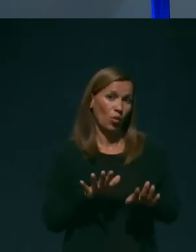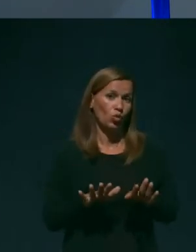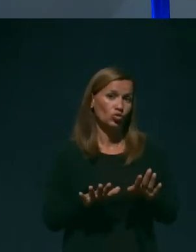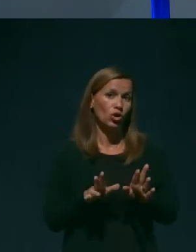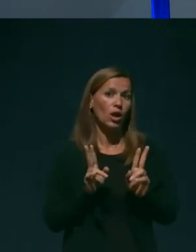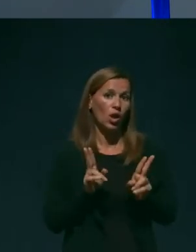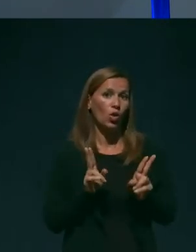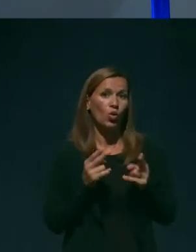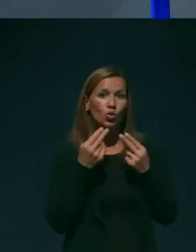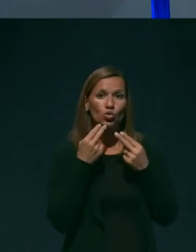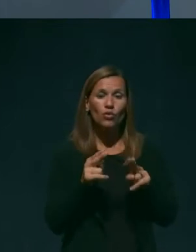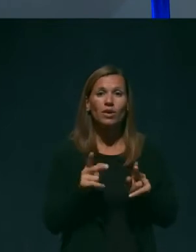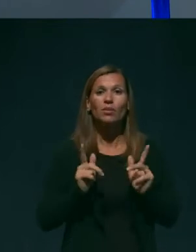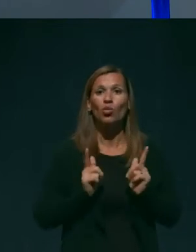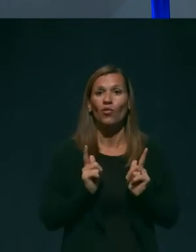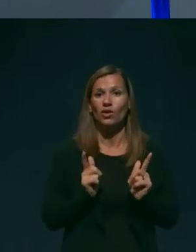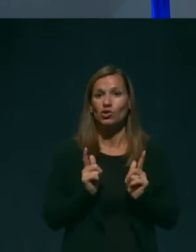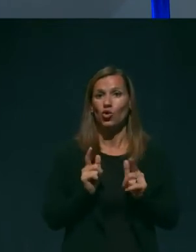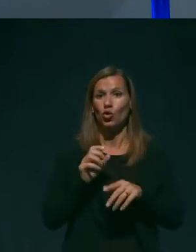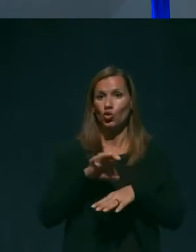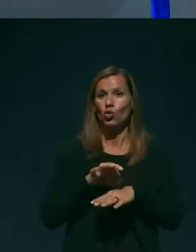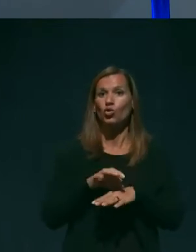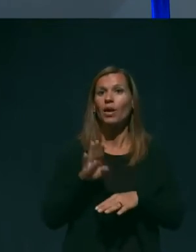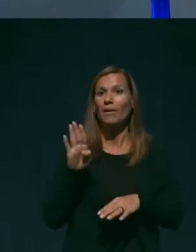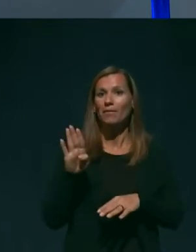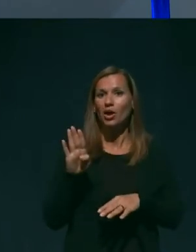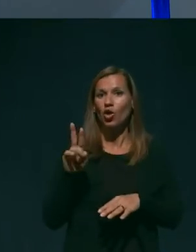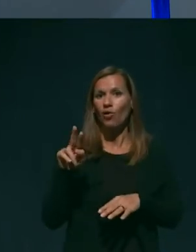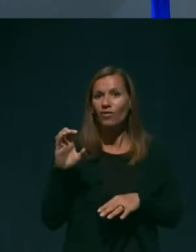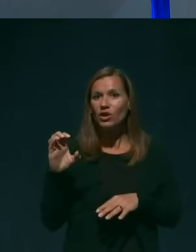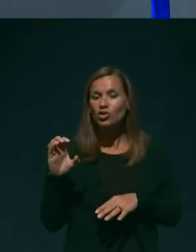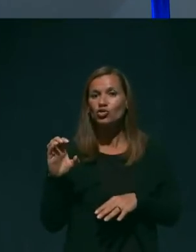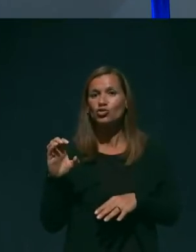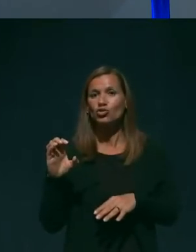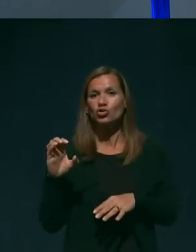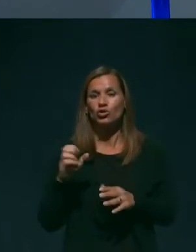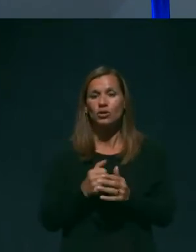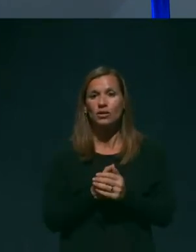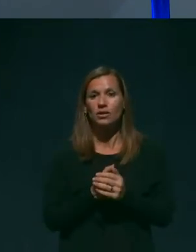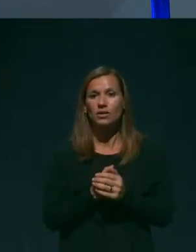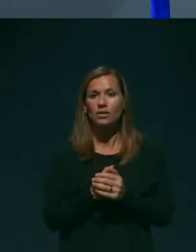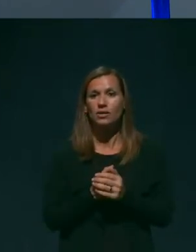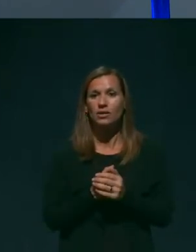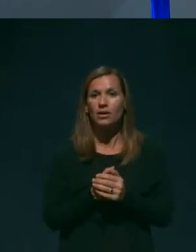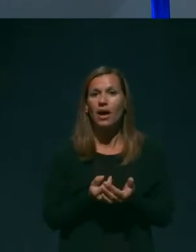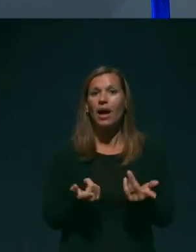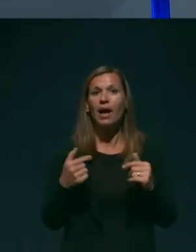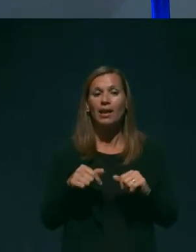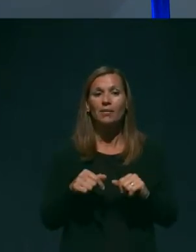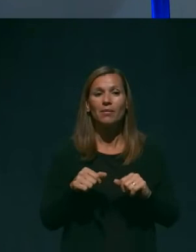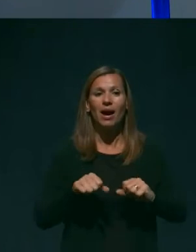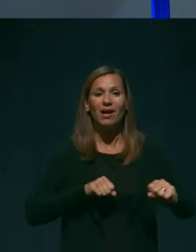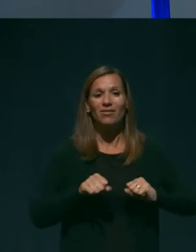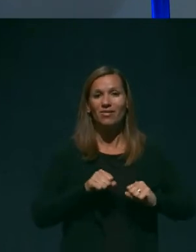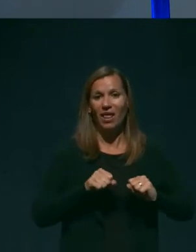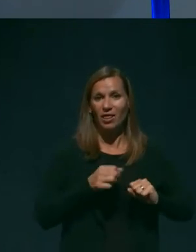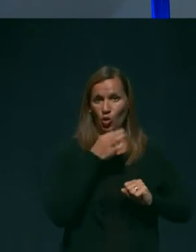profesorica, doktorica Bejovič ali morda vi, vladni govorec, veliposlanik Jelko Kacin.